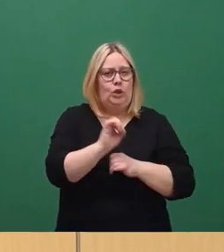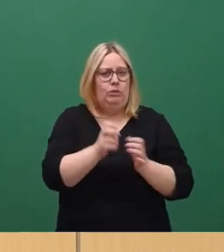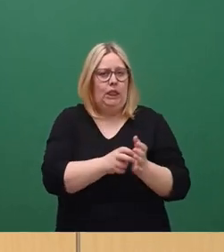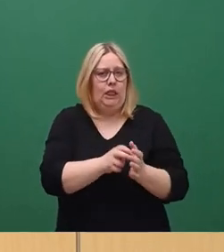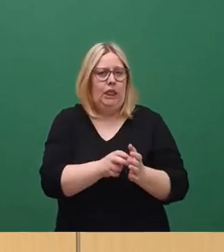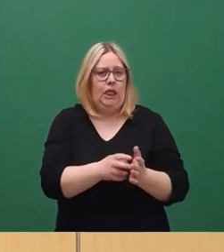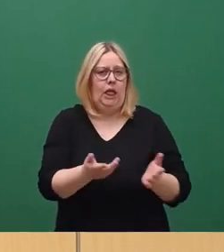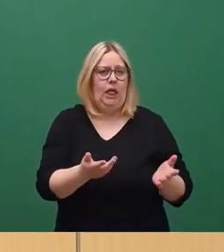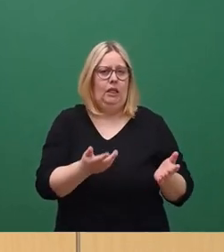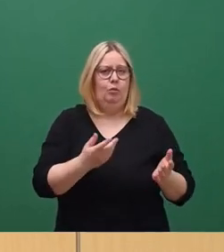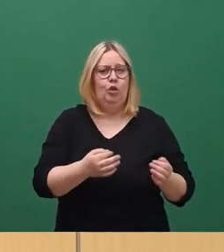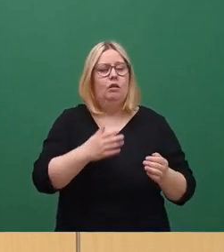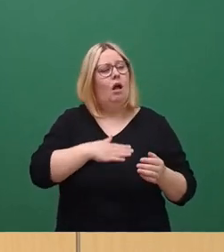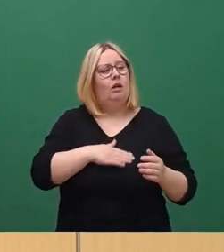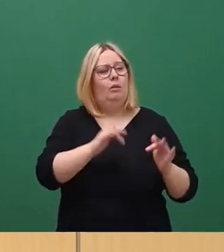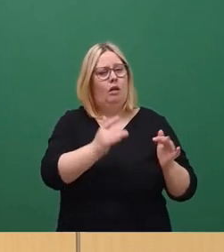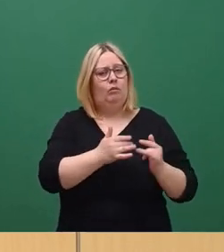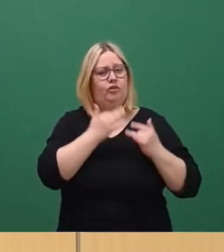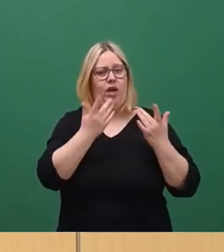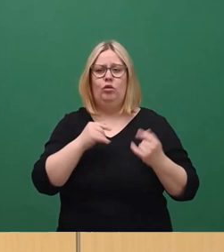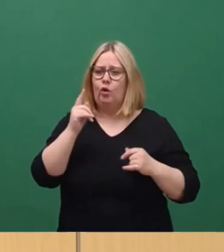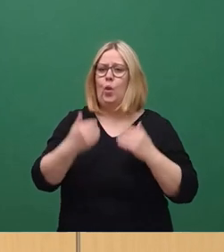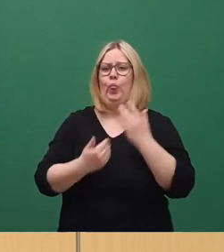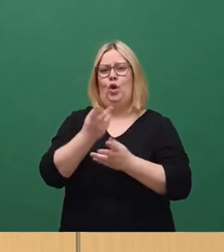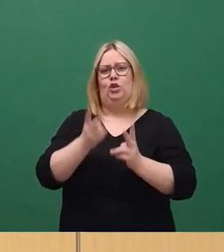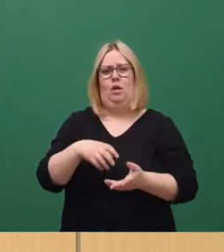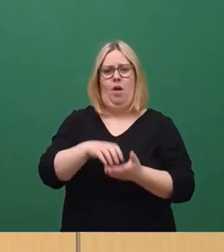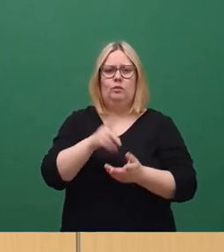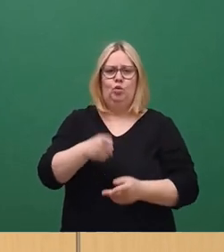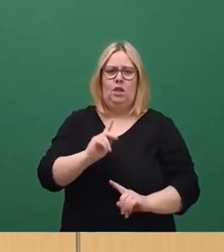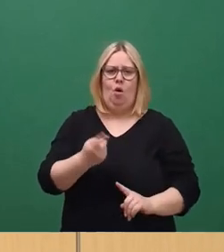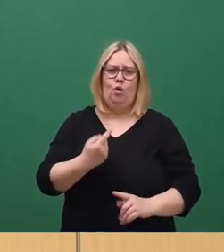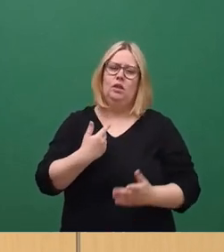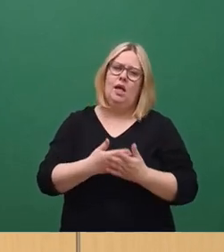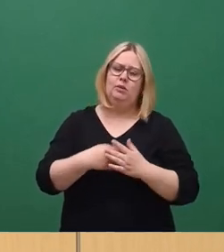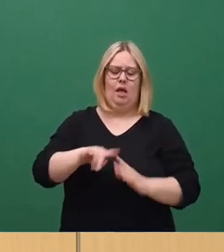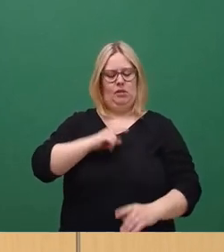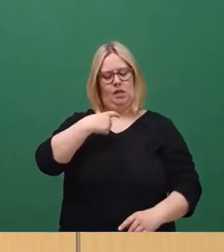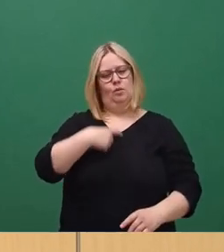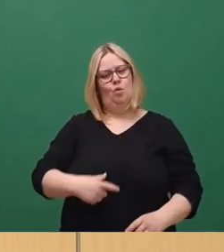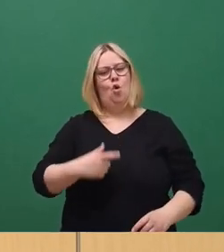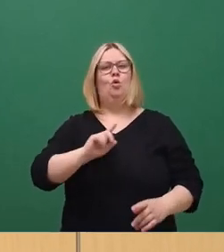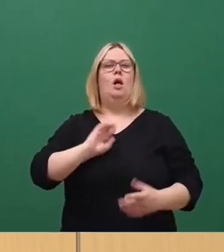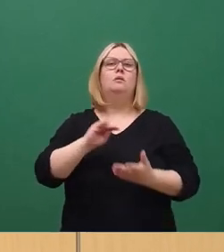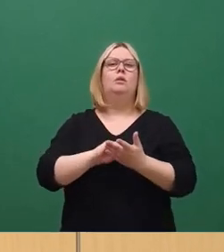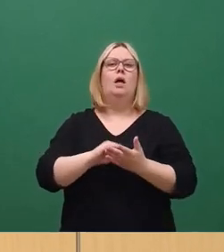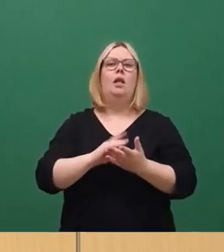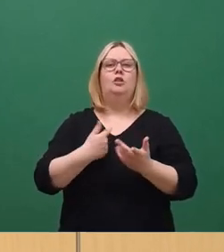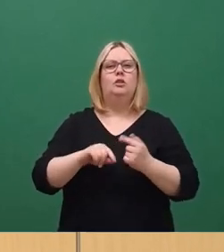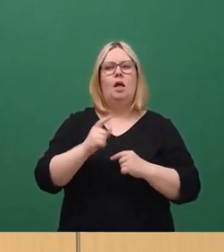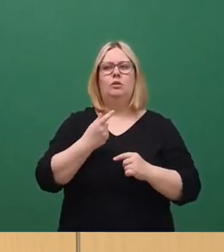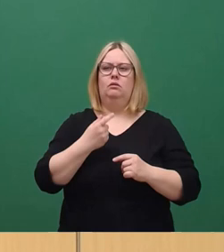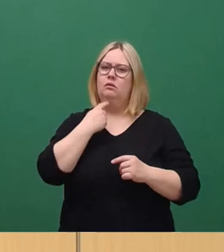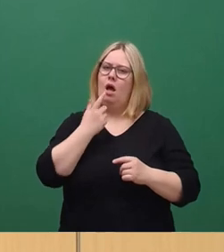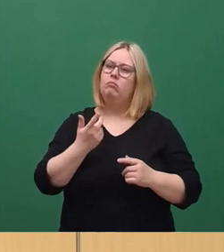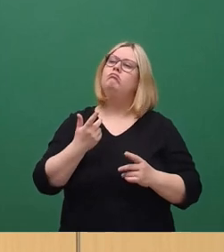eine nette Atmosphäre. Und das muss doch auch am Neustädter Markt gehen. Und deswegen würde ich auch ein bisschen eher als Bürger und als Beteiligter im kleinen Umfang sagen,